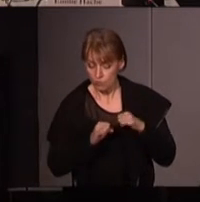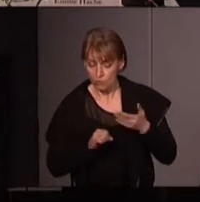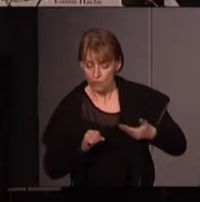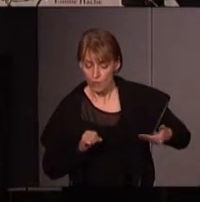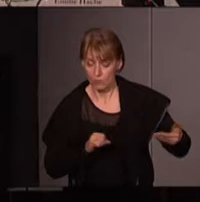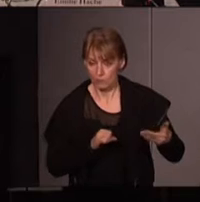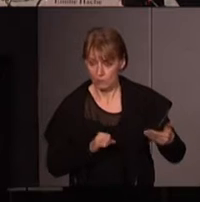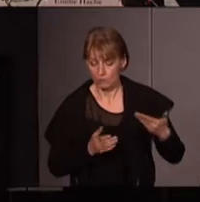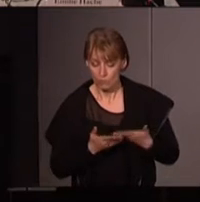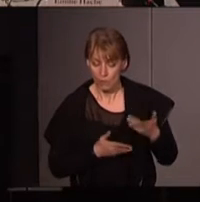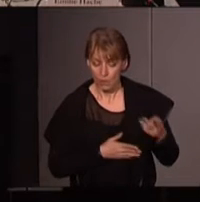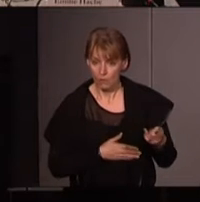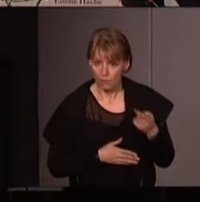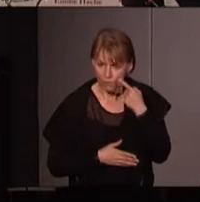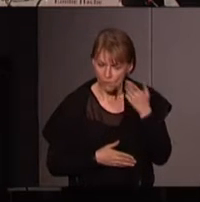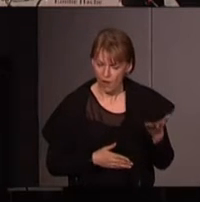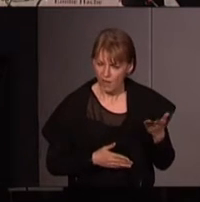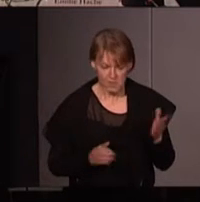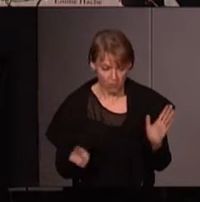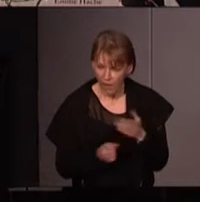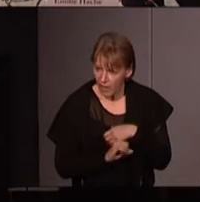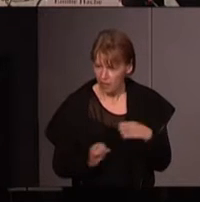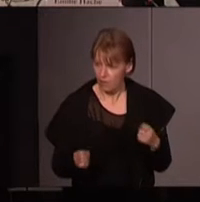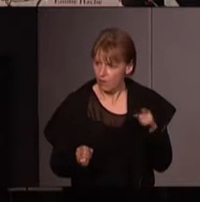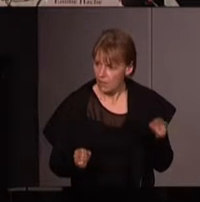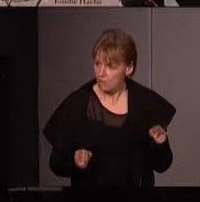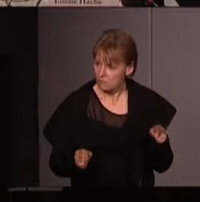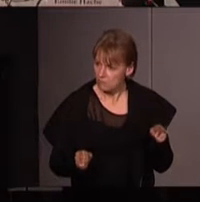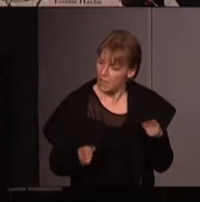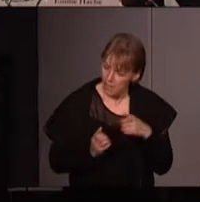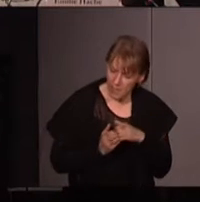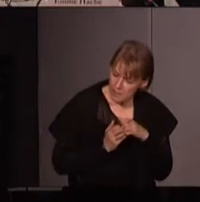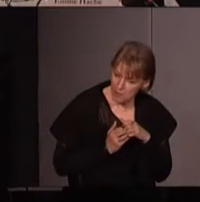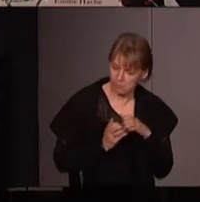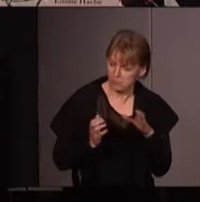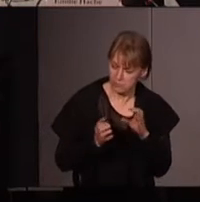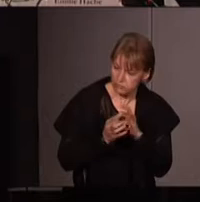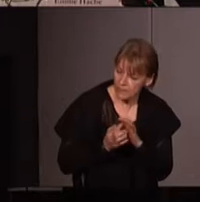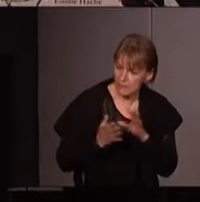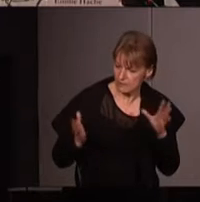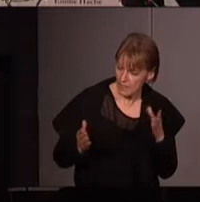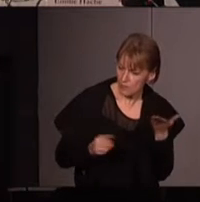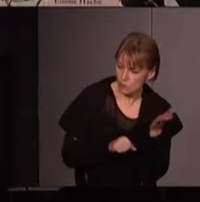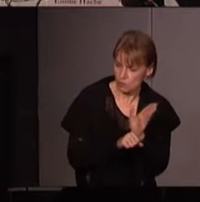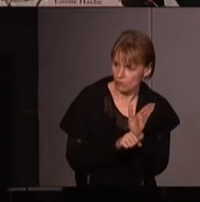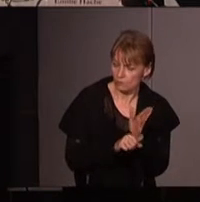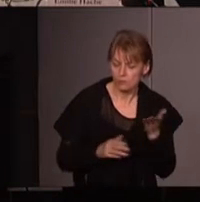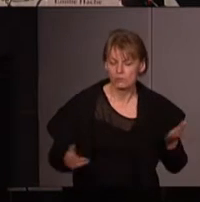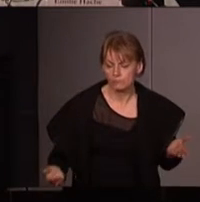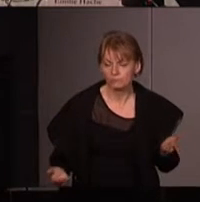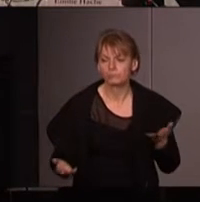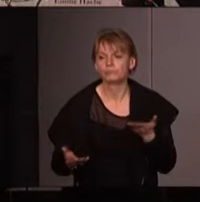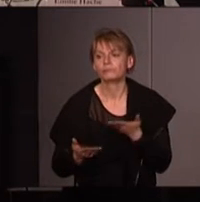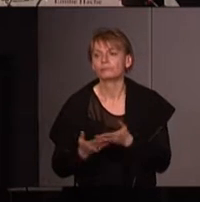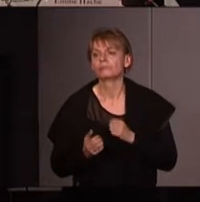là c'est leur capacité incroyable à créer des alliances donc alliance par rapport